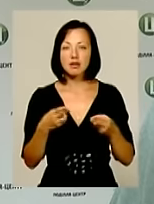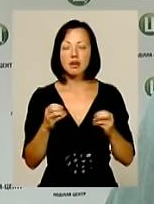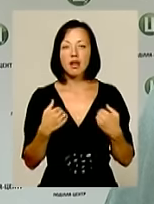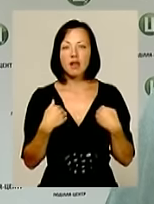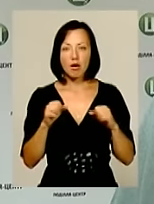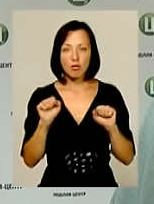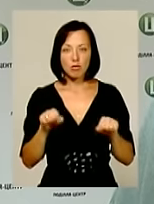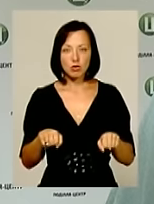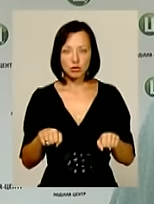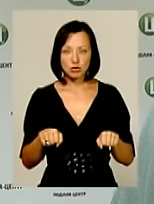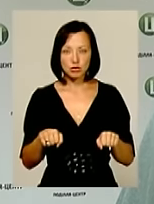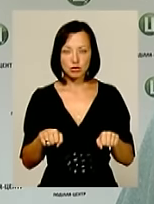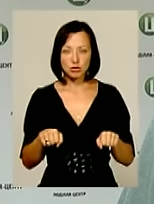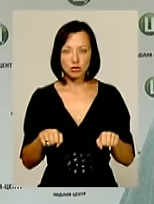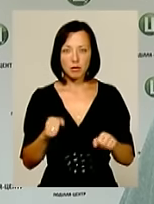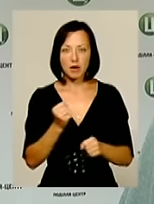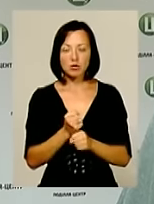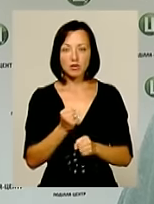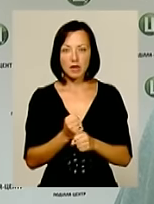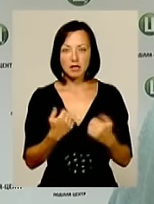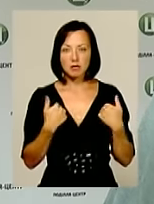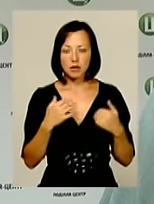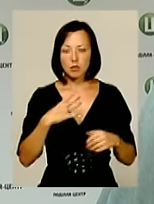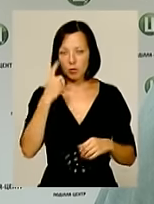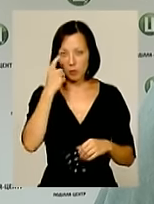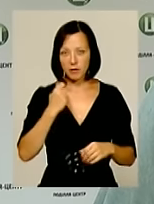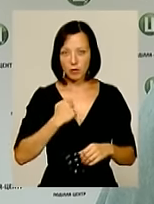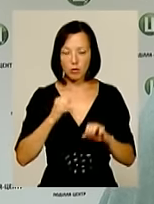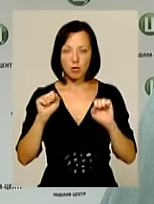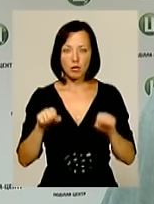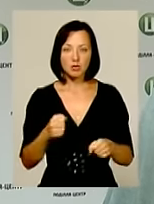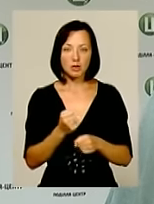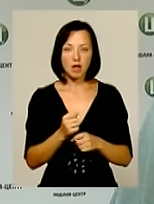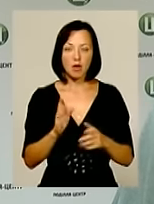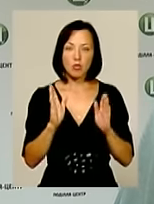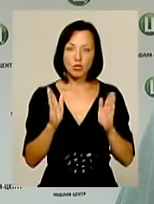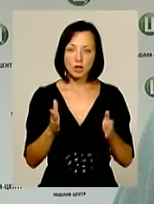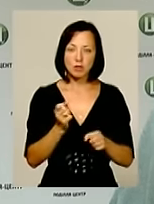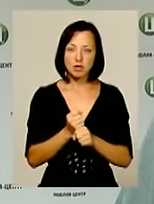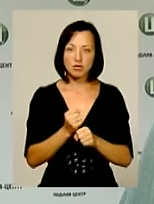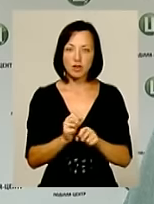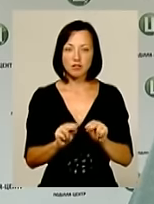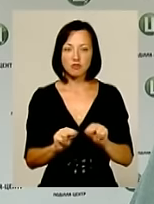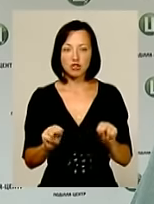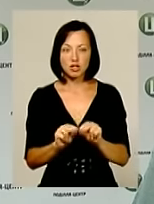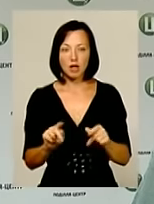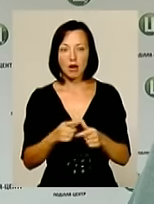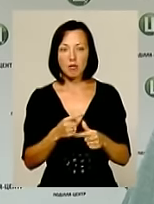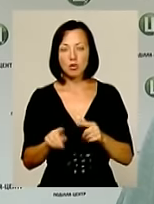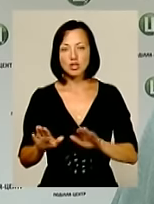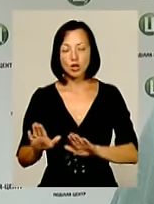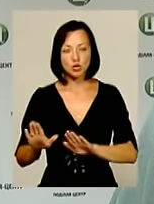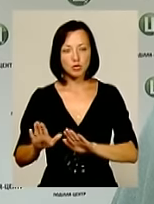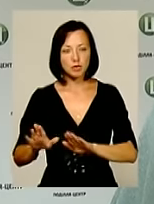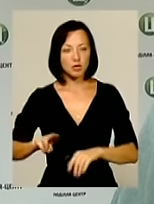я можу працювати, мені було повідомлено, що можете працювати, а будете працювати вчителем або заступником